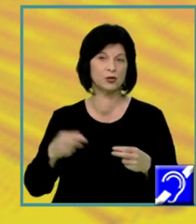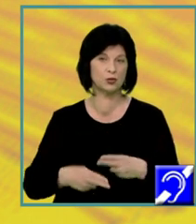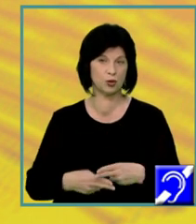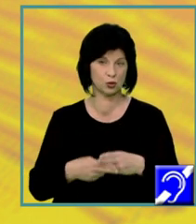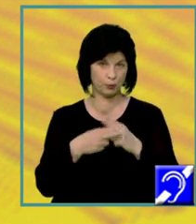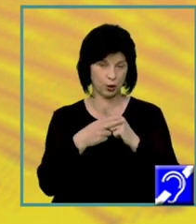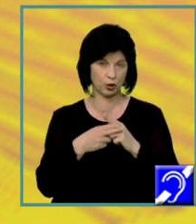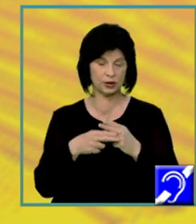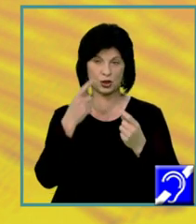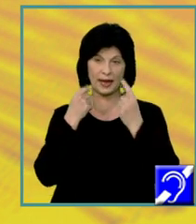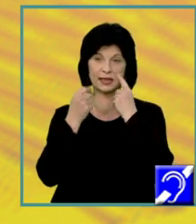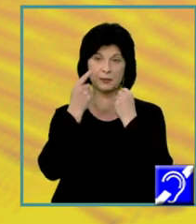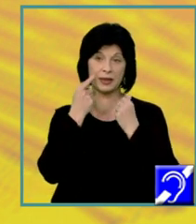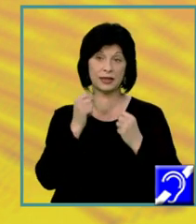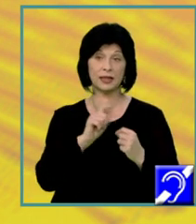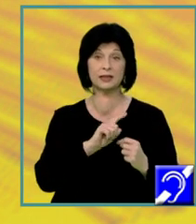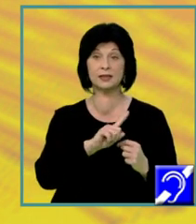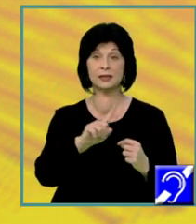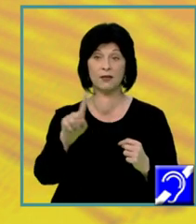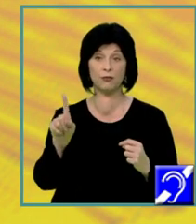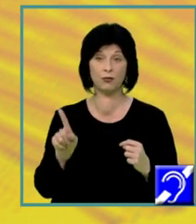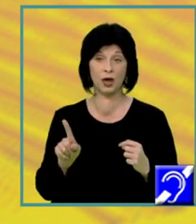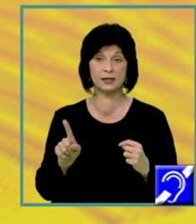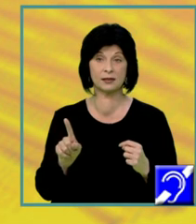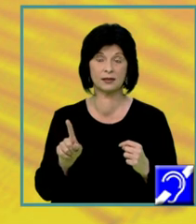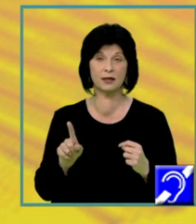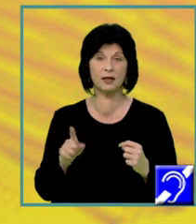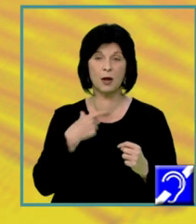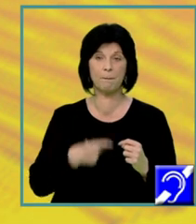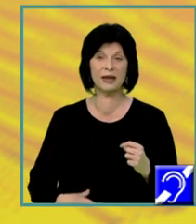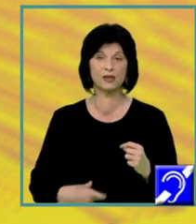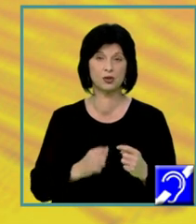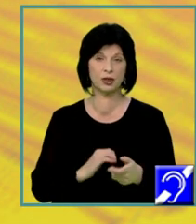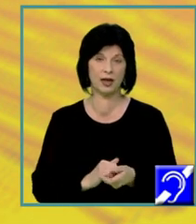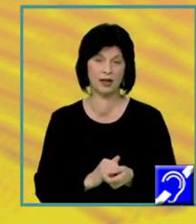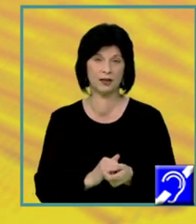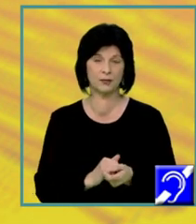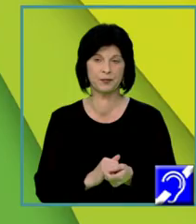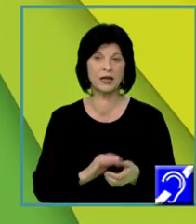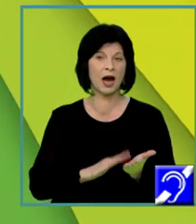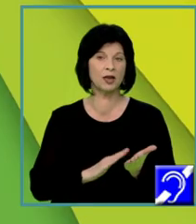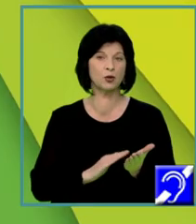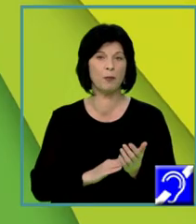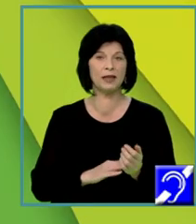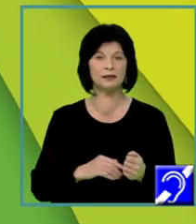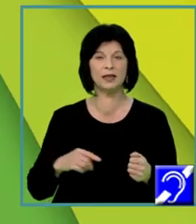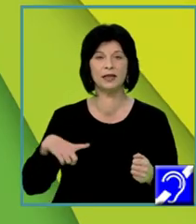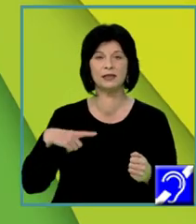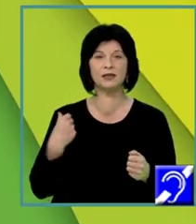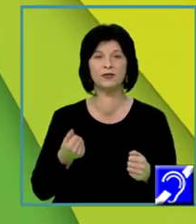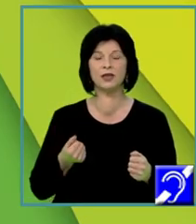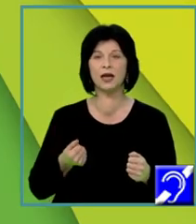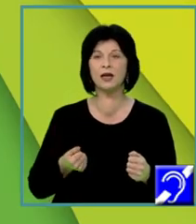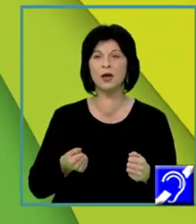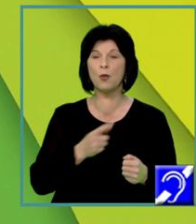Argumentele voastre trebuie să fie formulate clar, logic, să fie puternice și valide. Mișloacele lingvistice